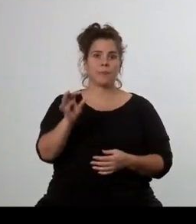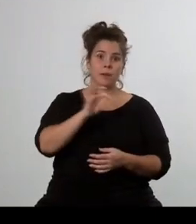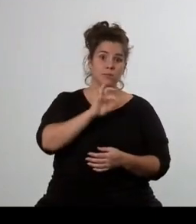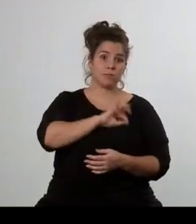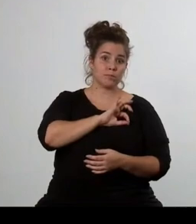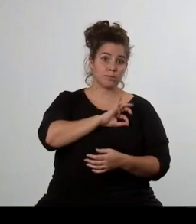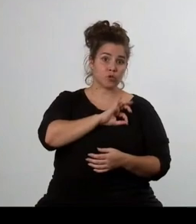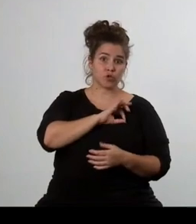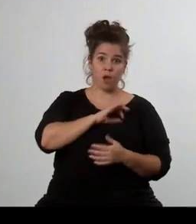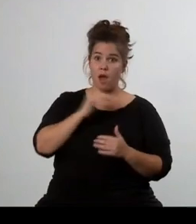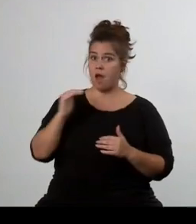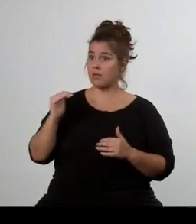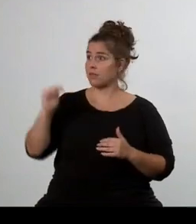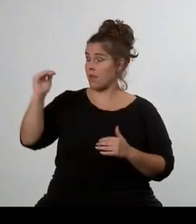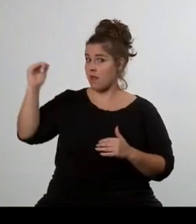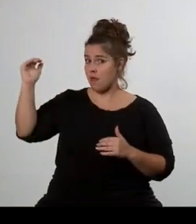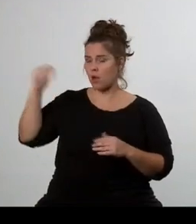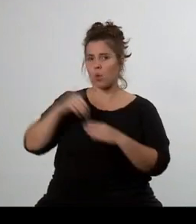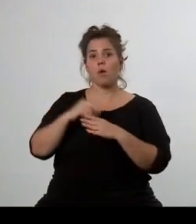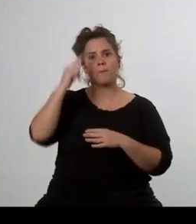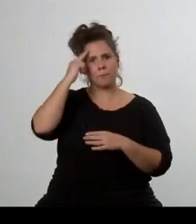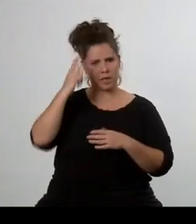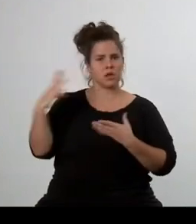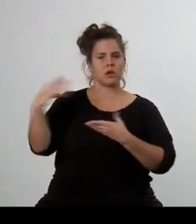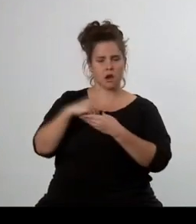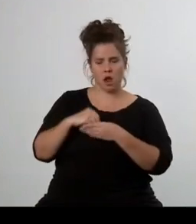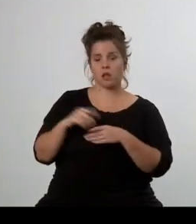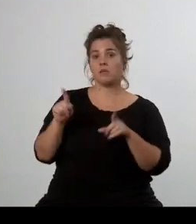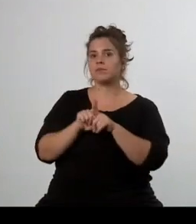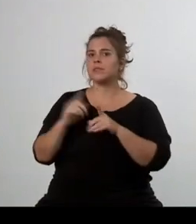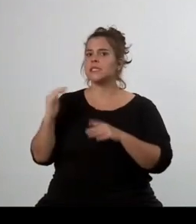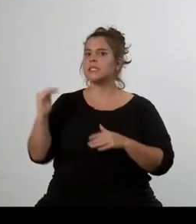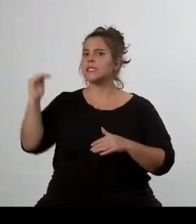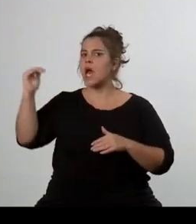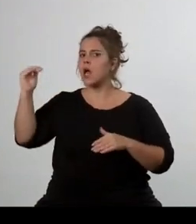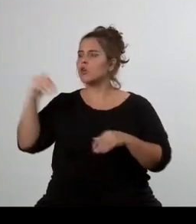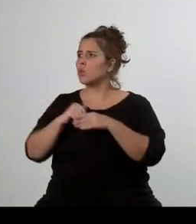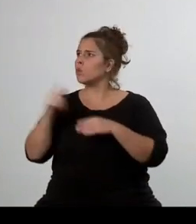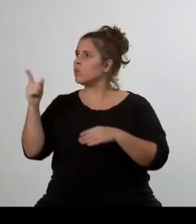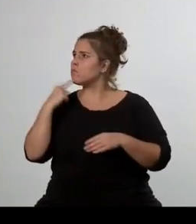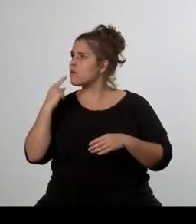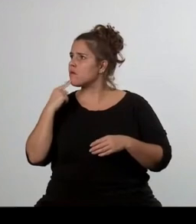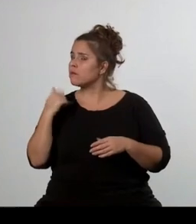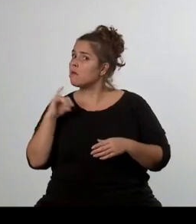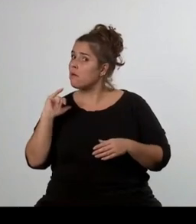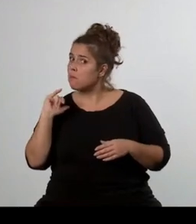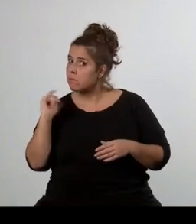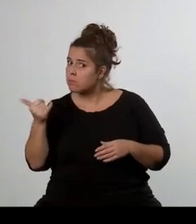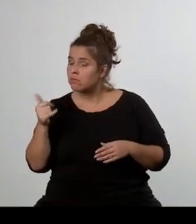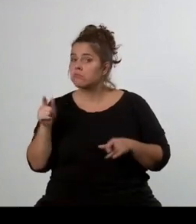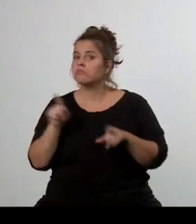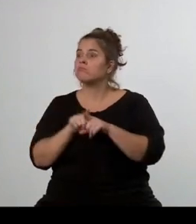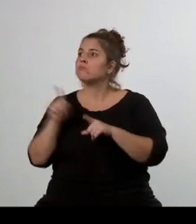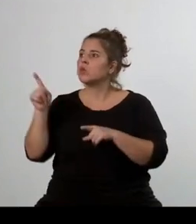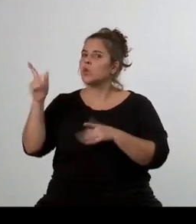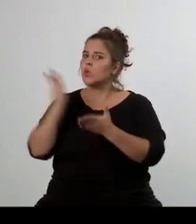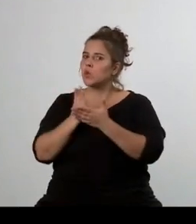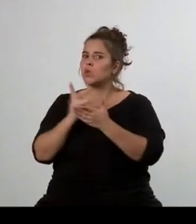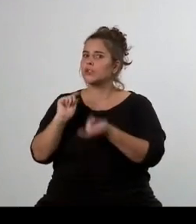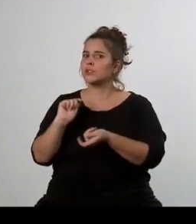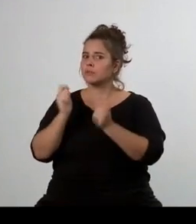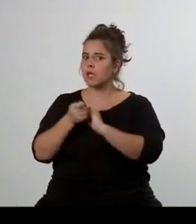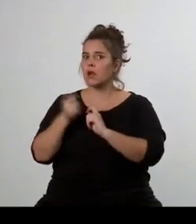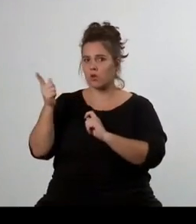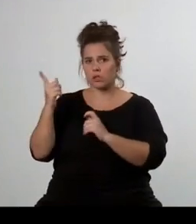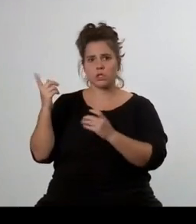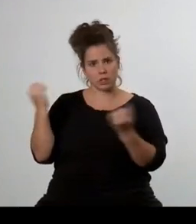a řada z nich je angažovaná v politice, nejenom v pirátské straně. Tu naději uchopila a myslela si, že už jsme všecko vyřešili,